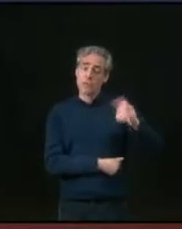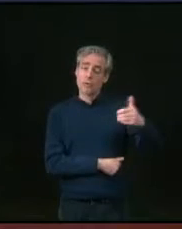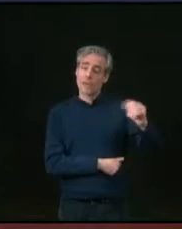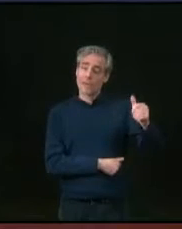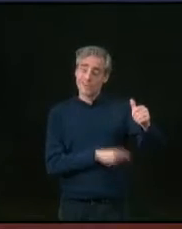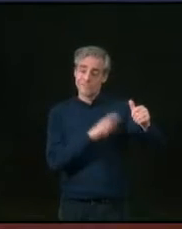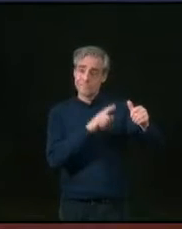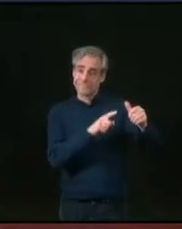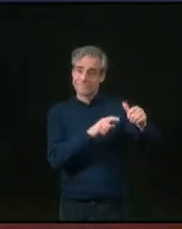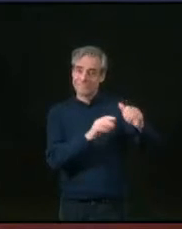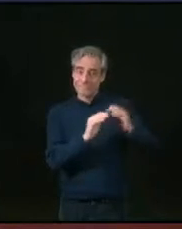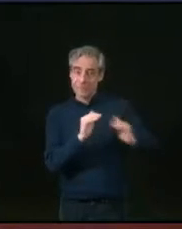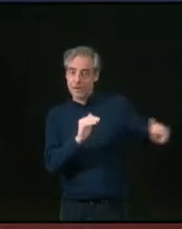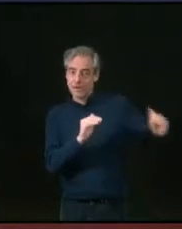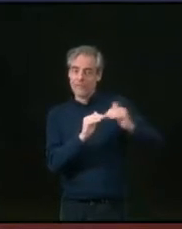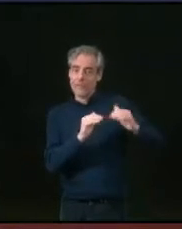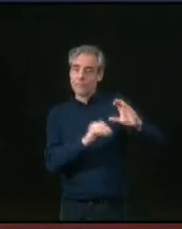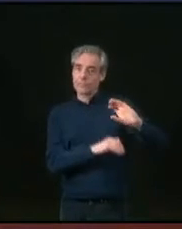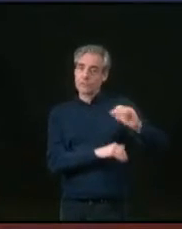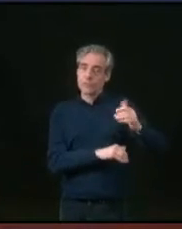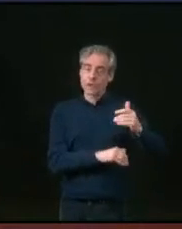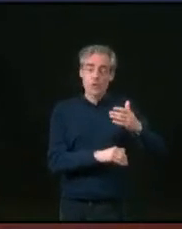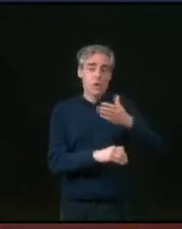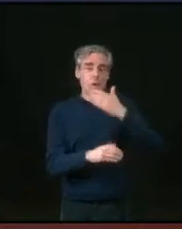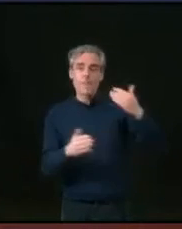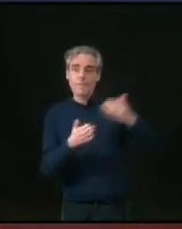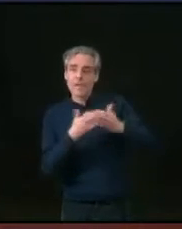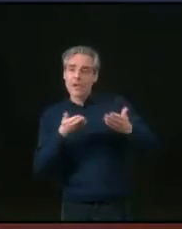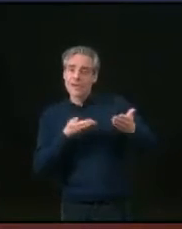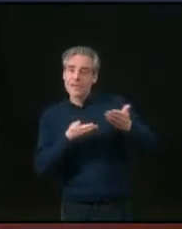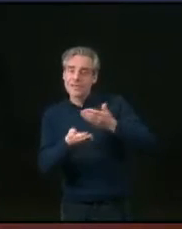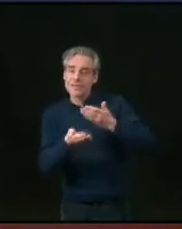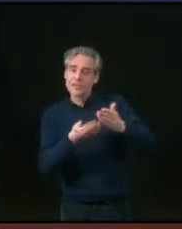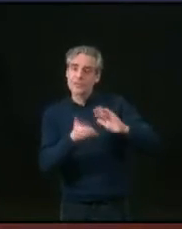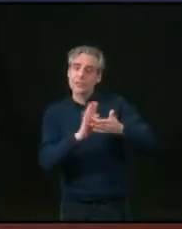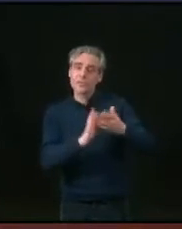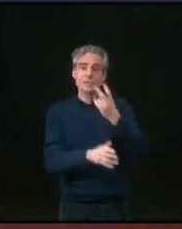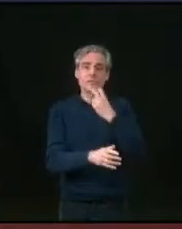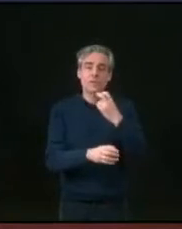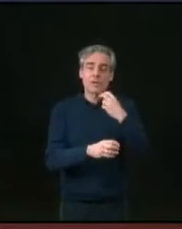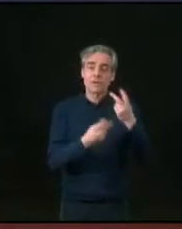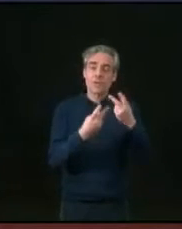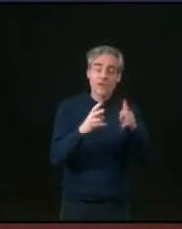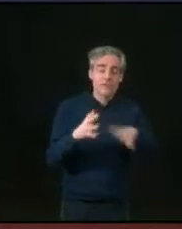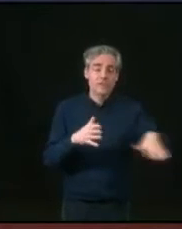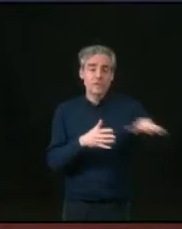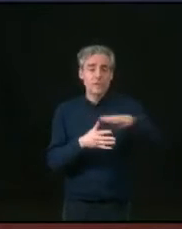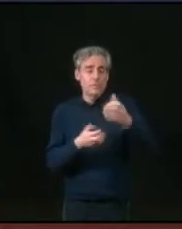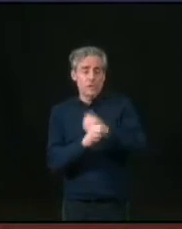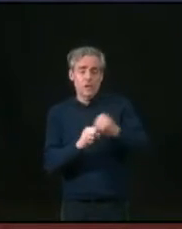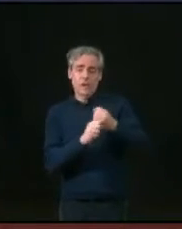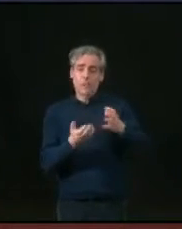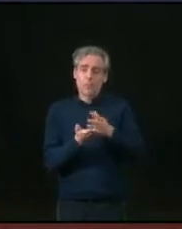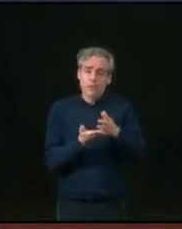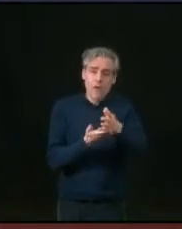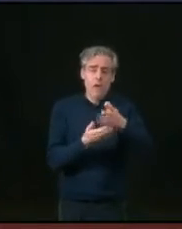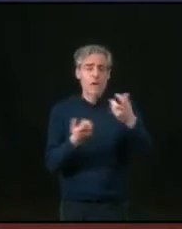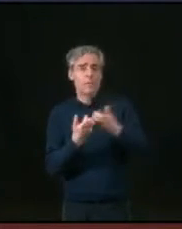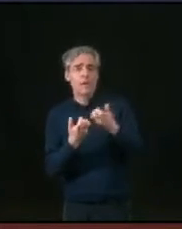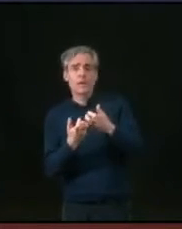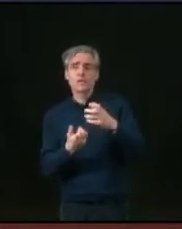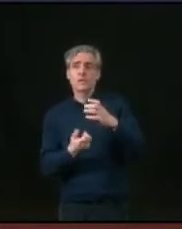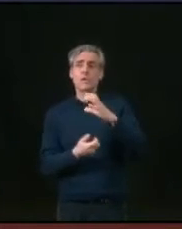de pouvoir correspondre encore plus et mieux avec nos concitoyens, et puis monter des projets, que ce soit celui du